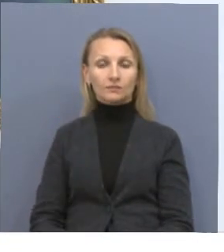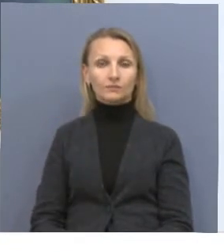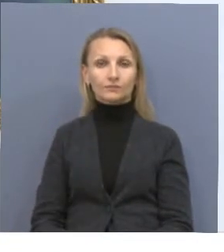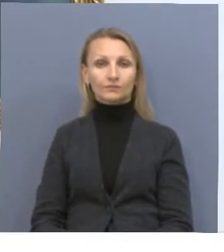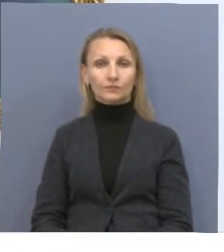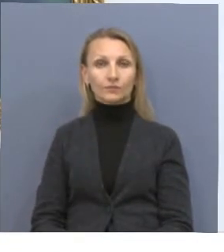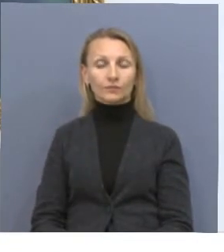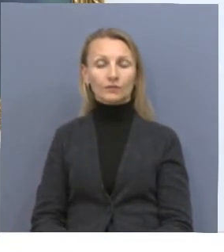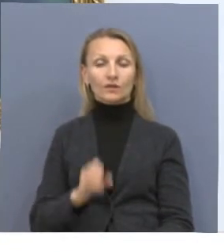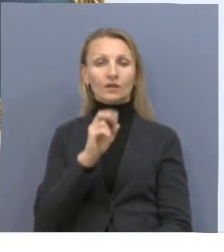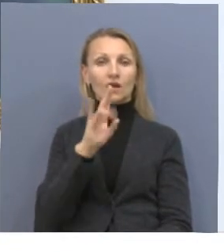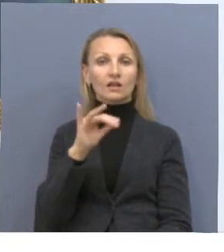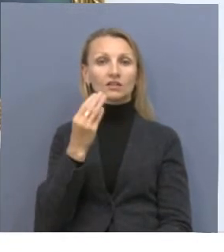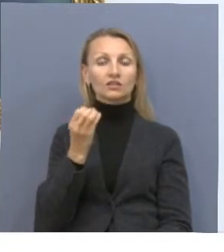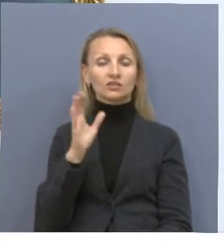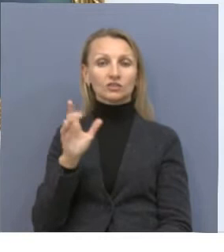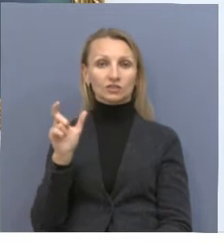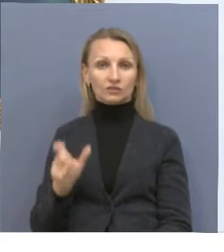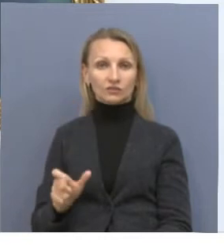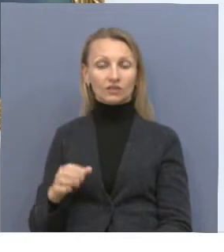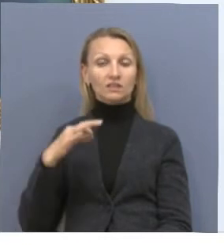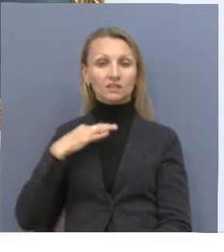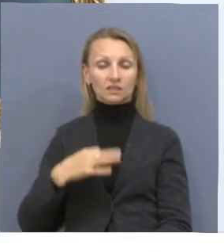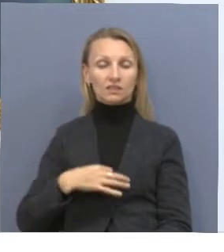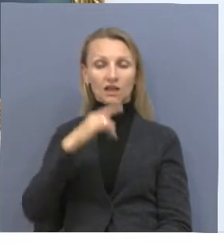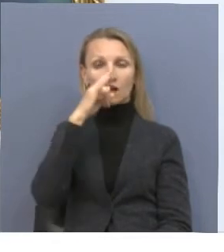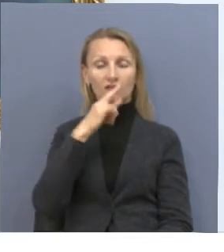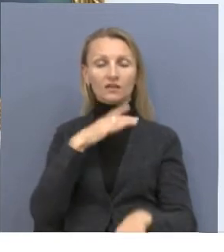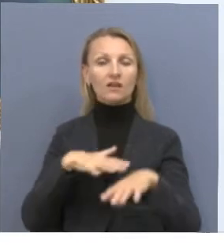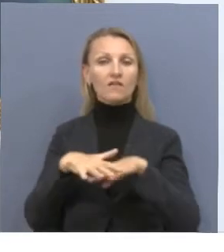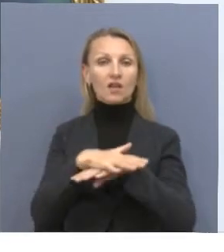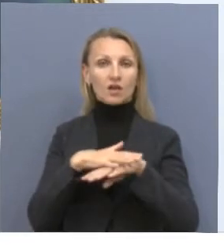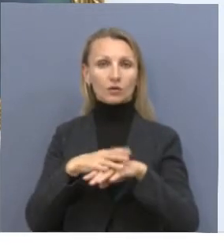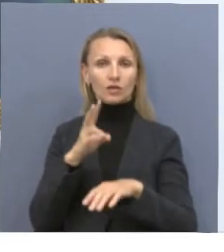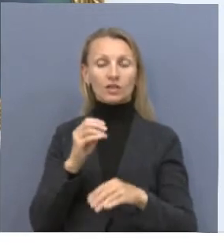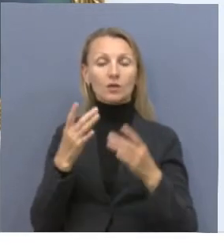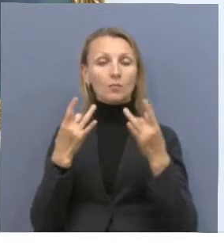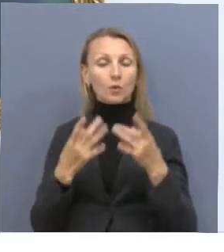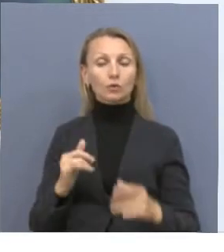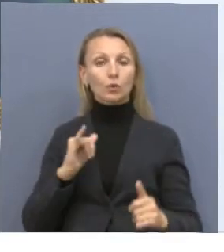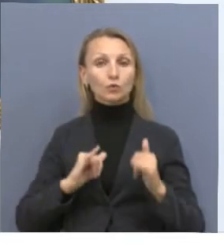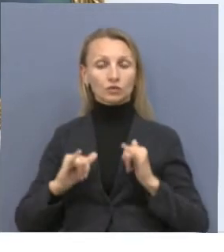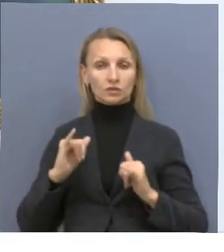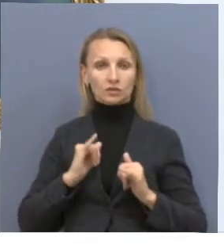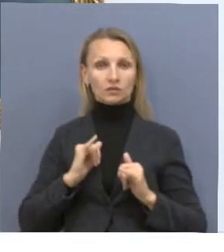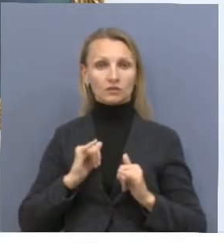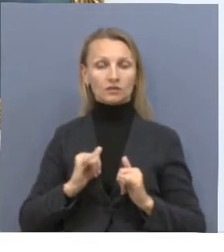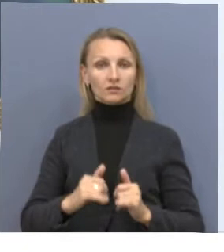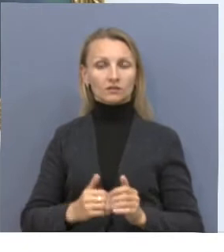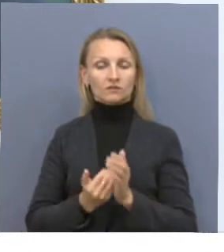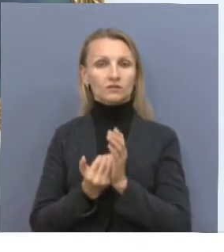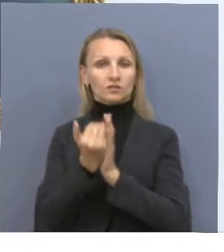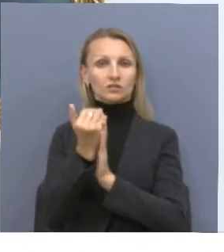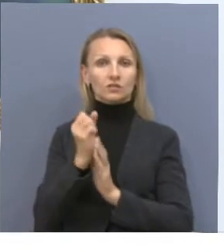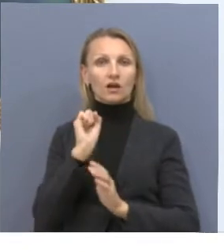Турсенбек Какишев – один из сын казахского народа. Не просто педагог с большой буквы, а в первую очередь патриот с активной гражданской позицией. Его можно